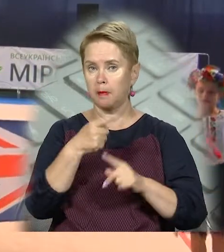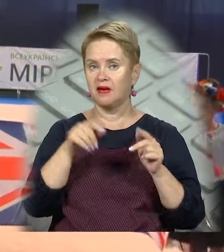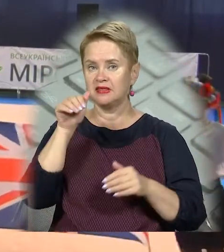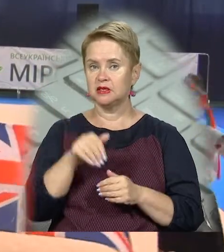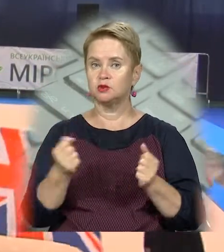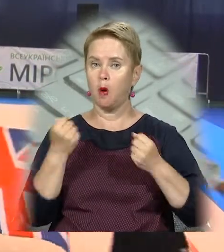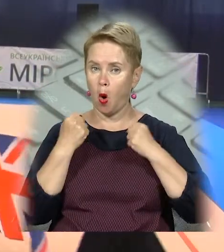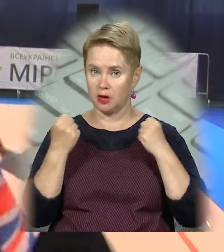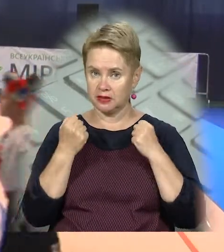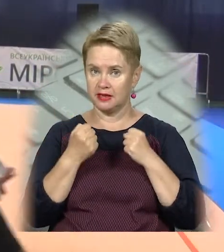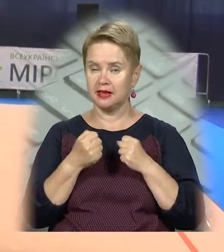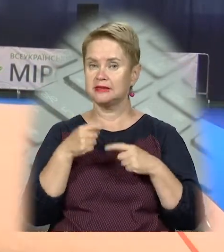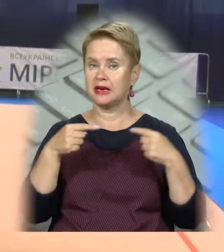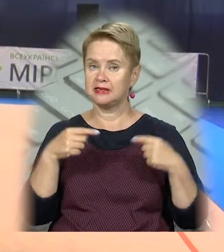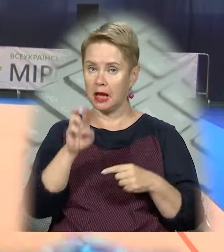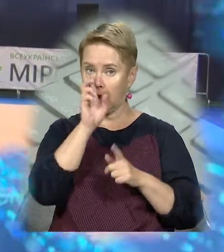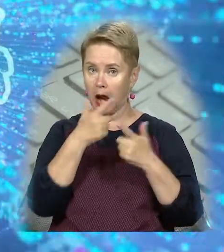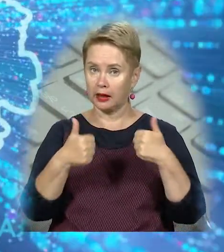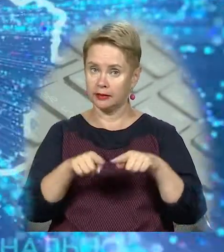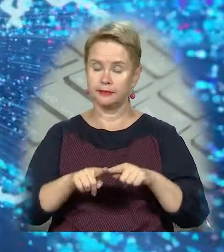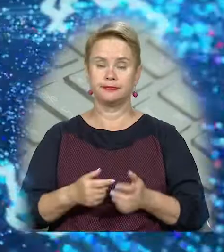півтисячі спортсменів з різних країн.